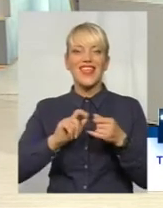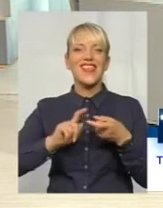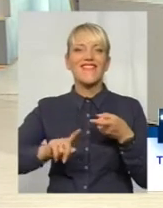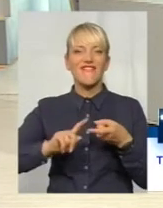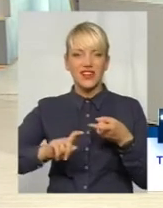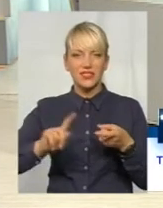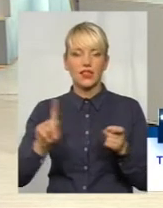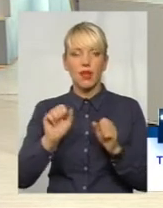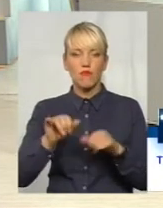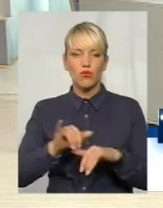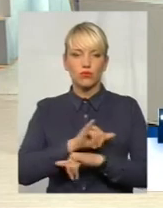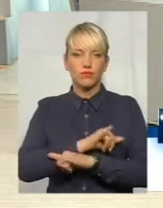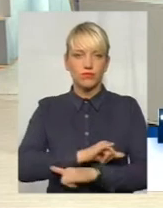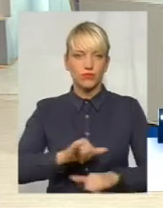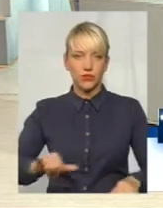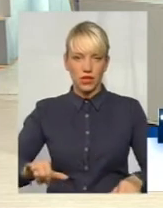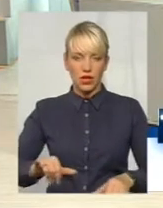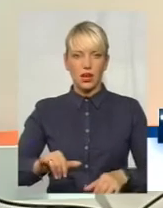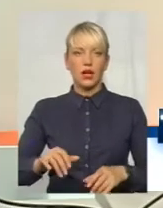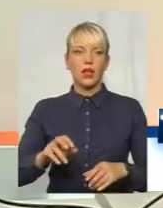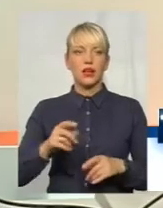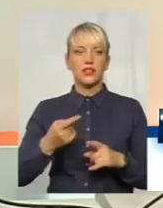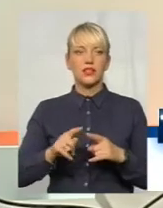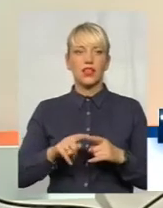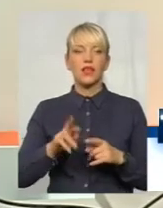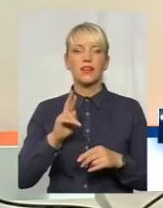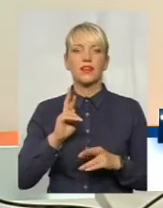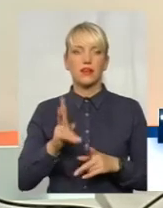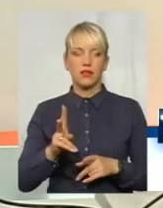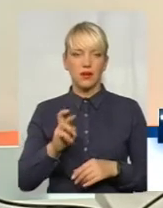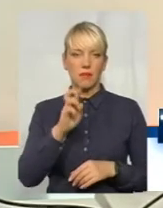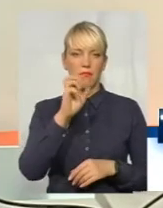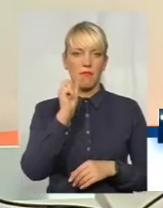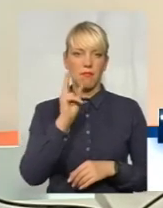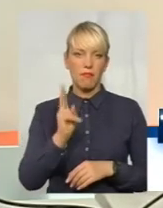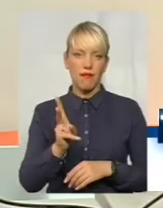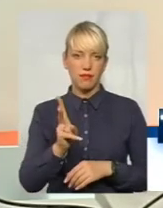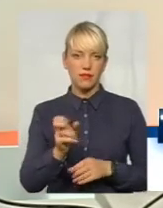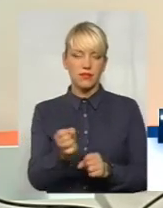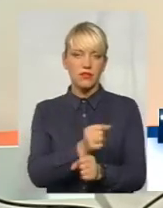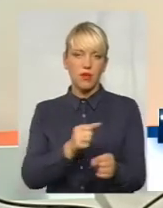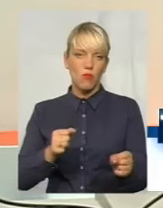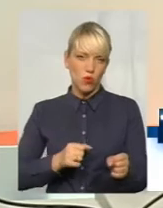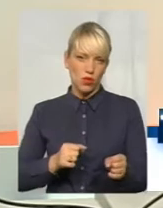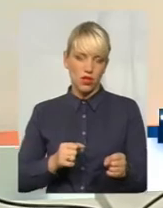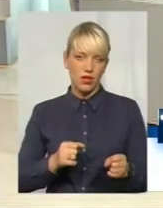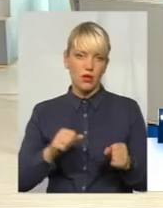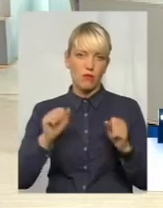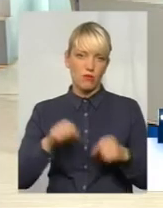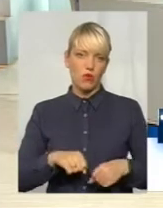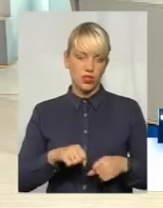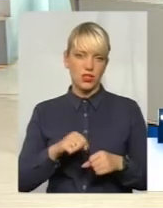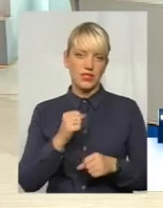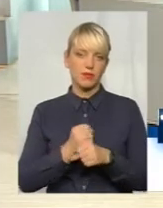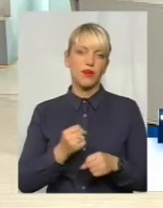епідемічно, вона просто, насправді, це як бак зброя. В даному випадку може працювати. Скажіть,